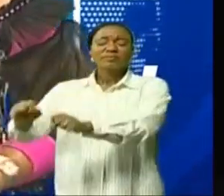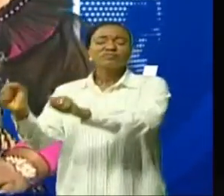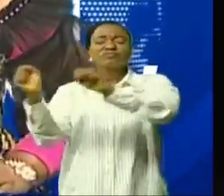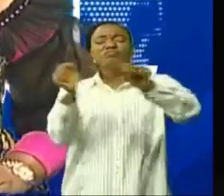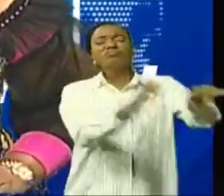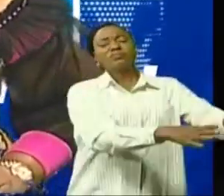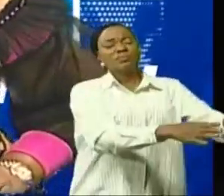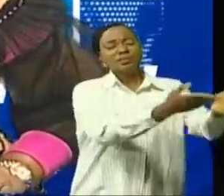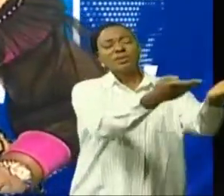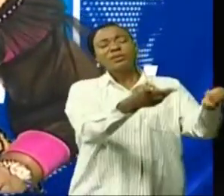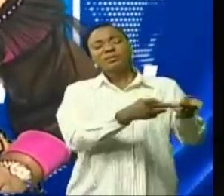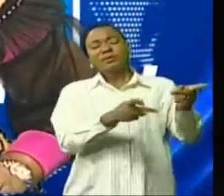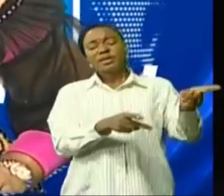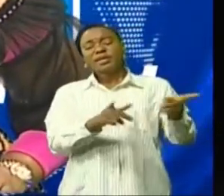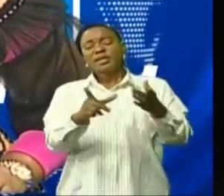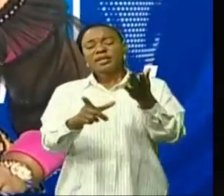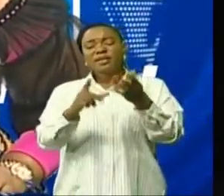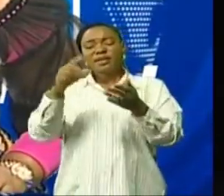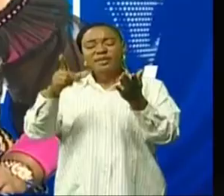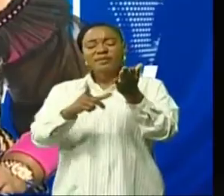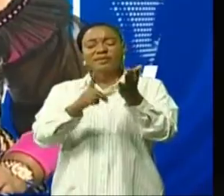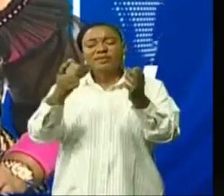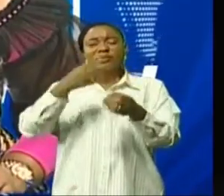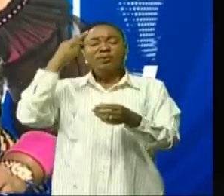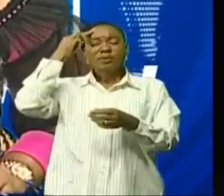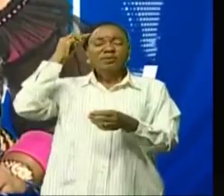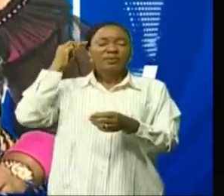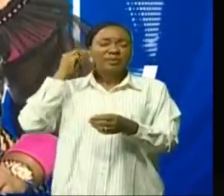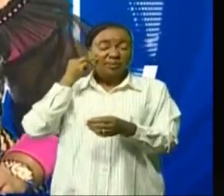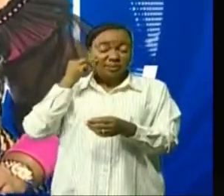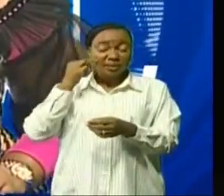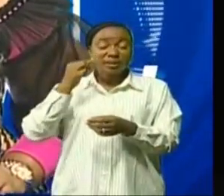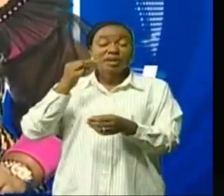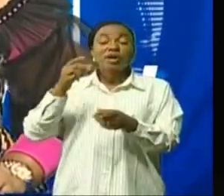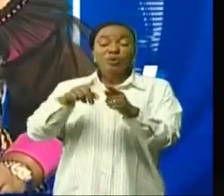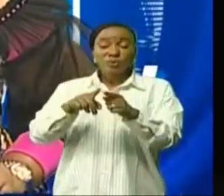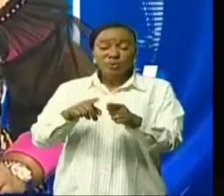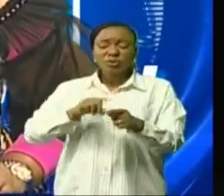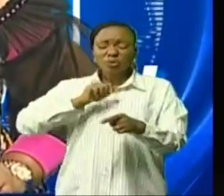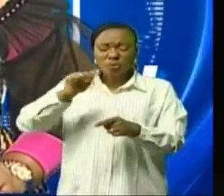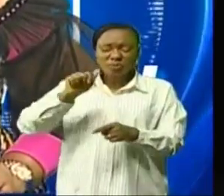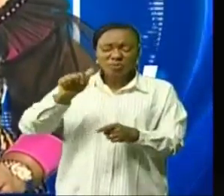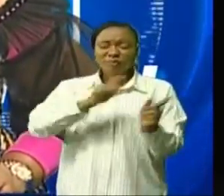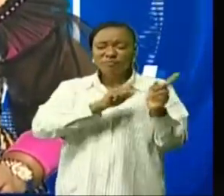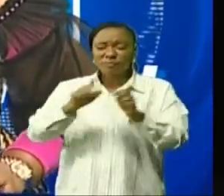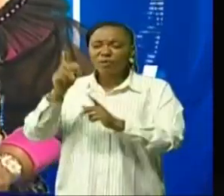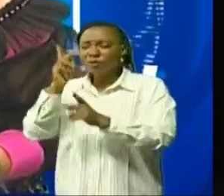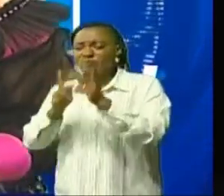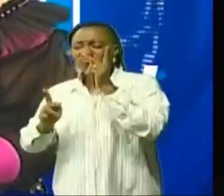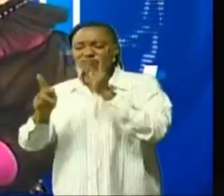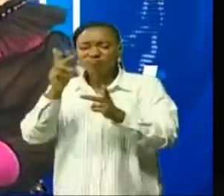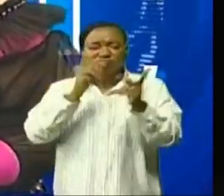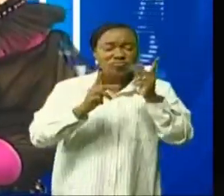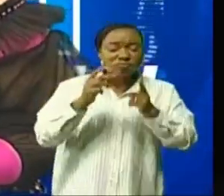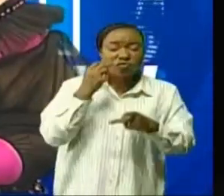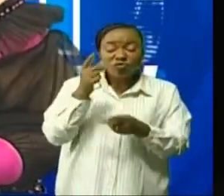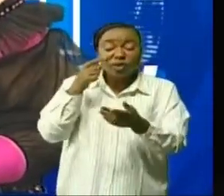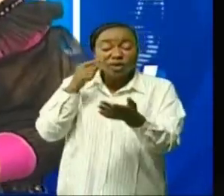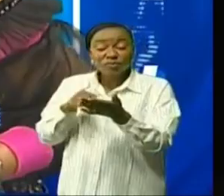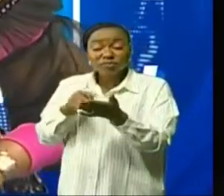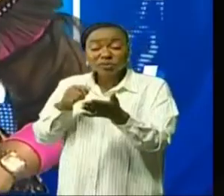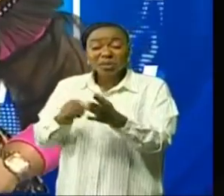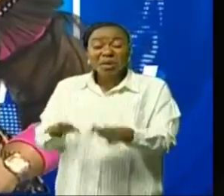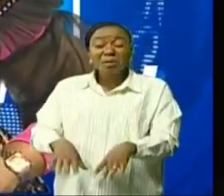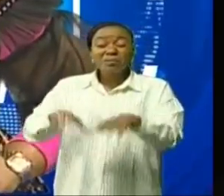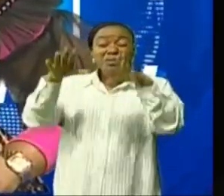hubos le vice-premier ministre de l'Intérieur Daniel Asselo est descendu au conflit l'Oufungula pour faire le constat. José